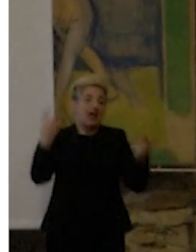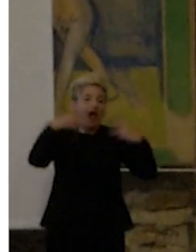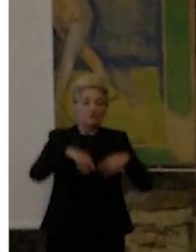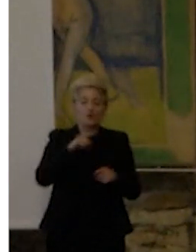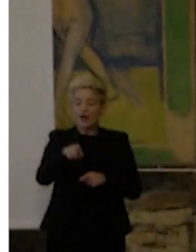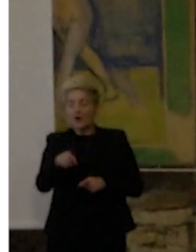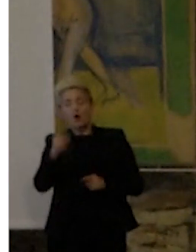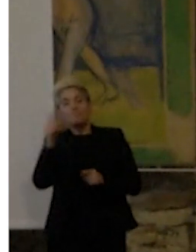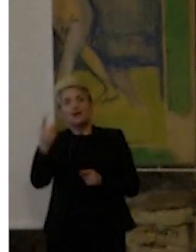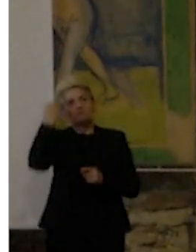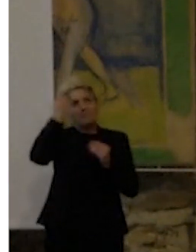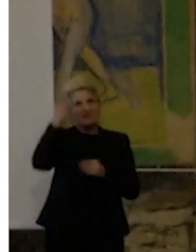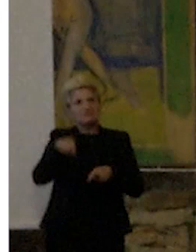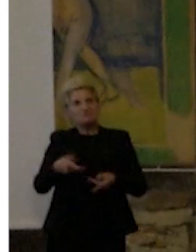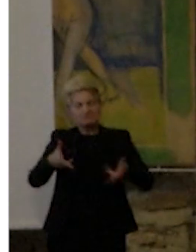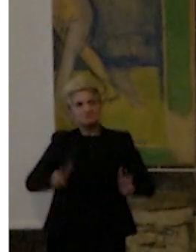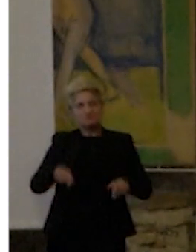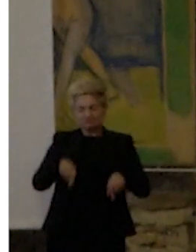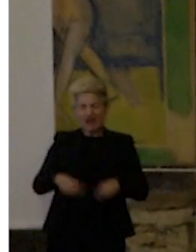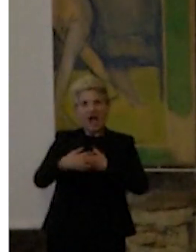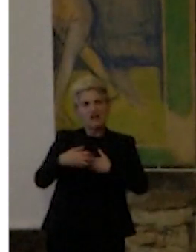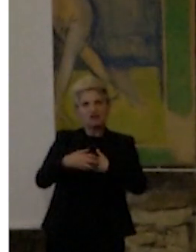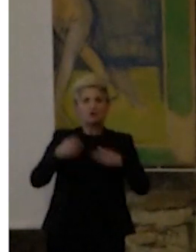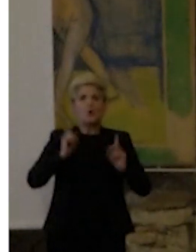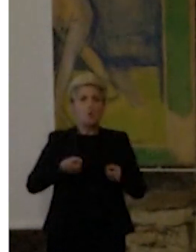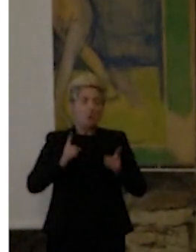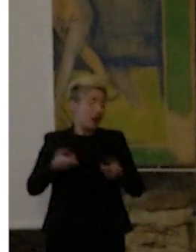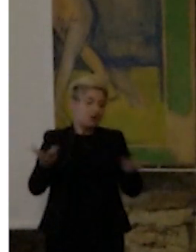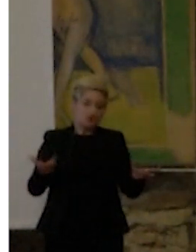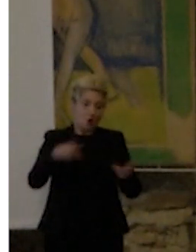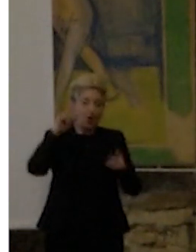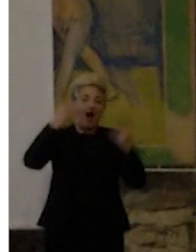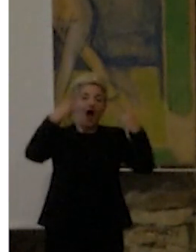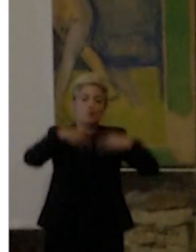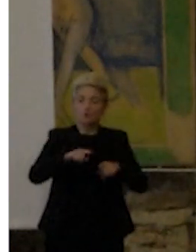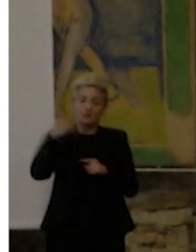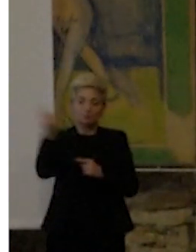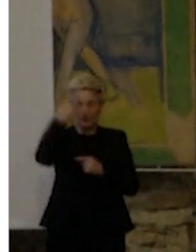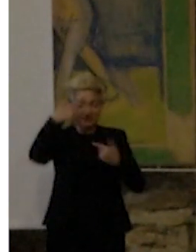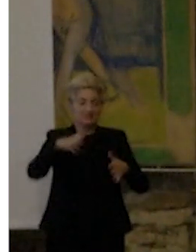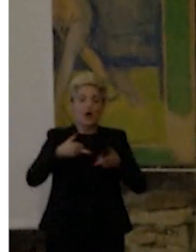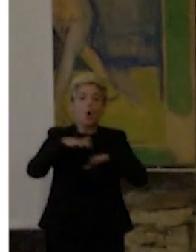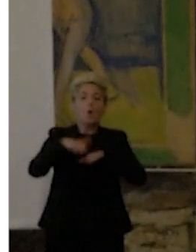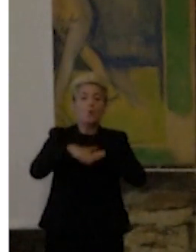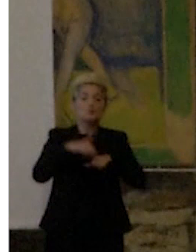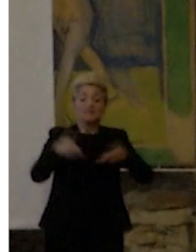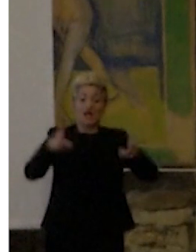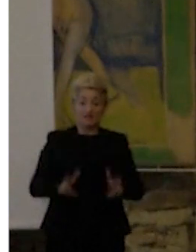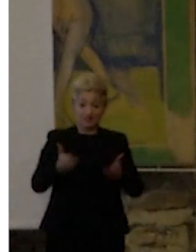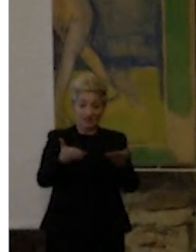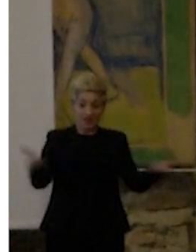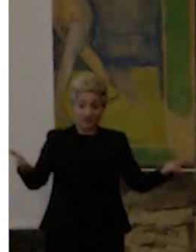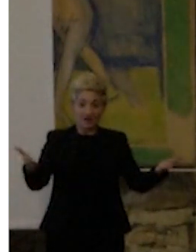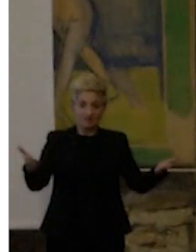cosa aranciona lì davanti a voi. Avete saputo abbassare il sedile, vi siete messi a sedere. Gli oggetti hanno